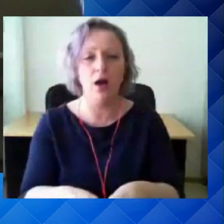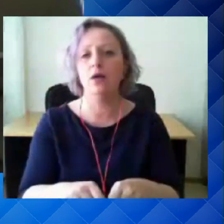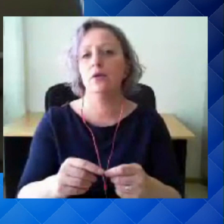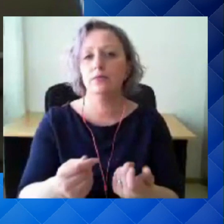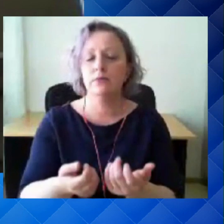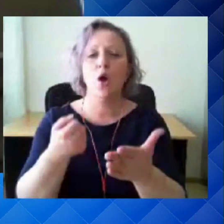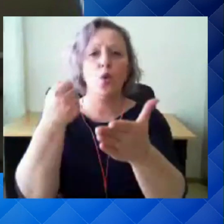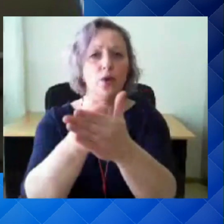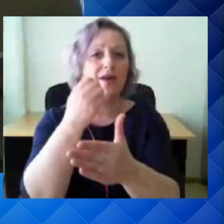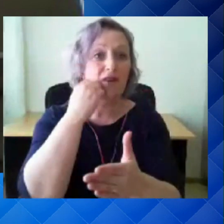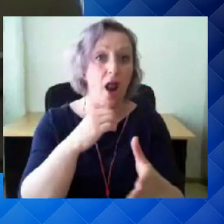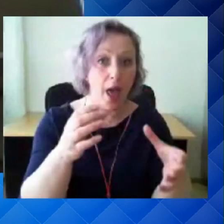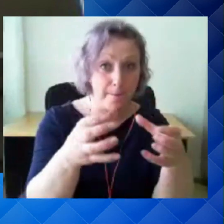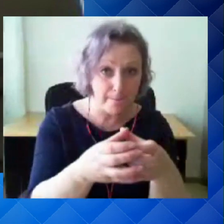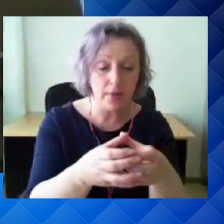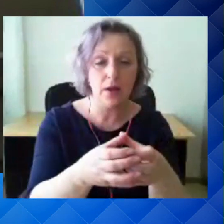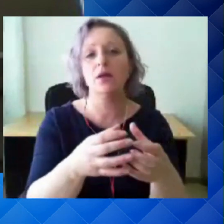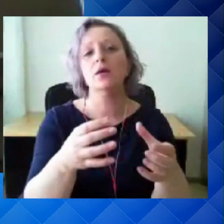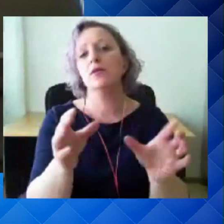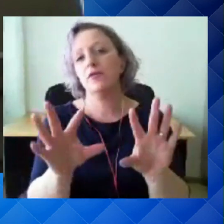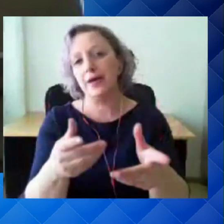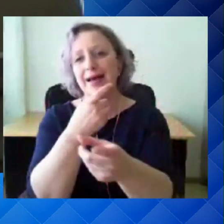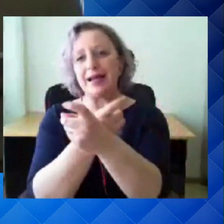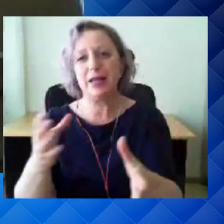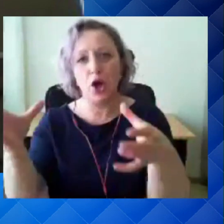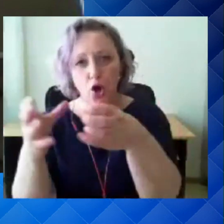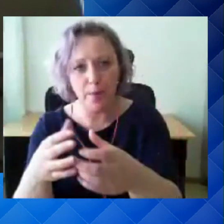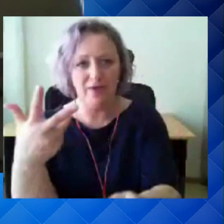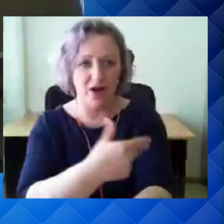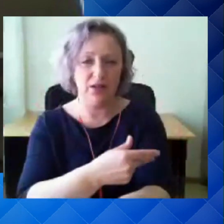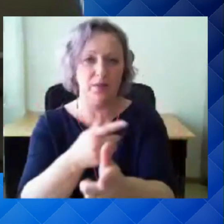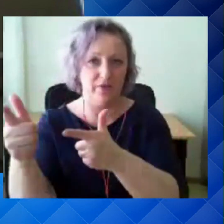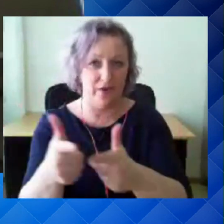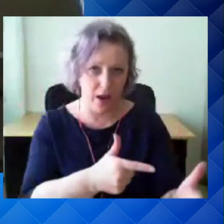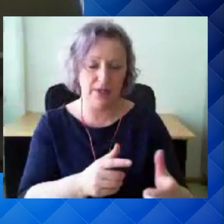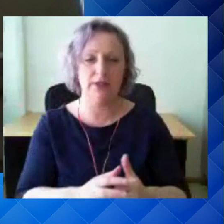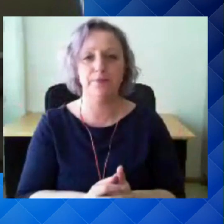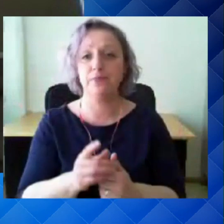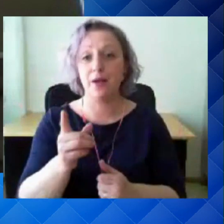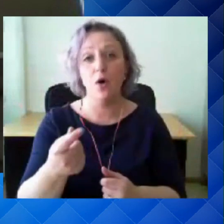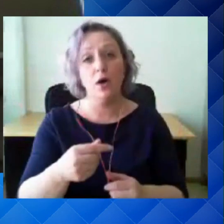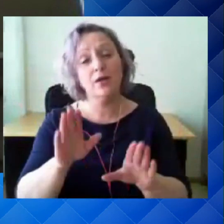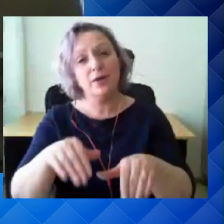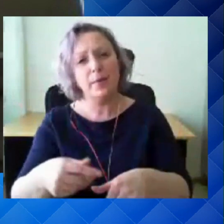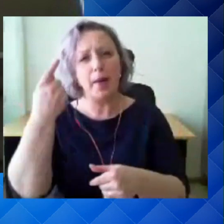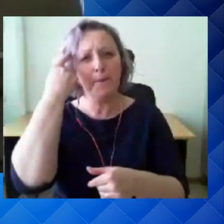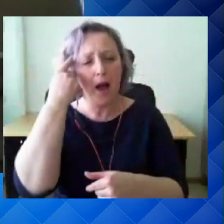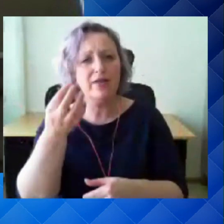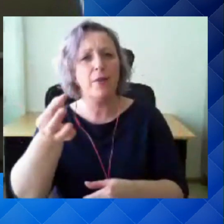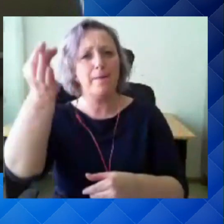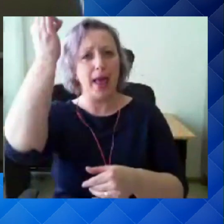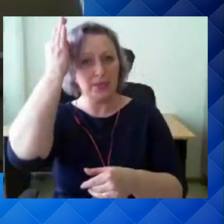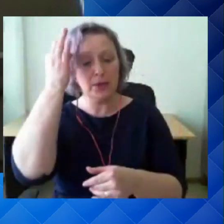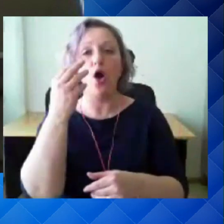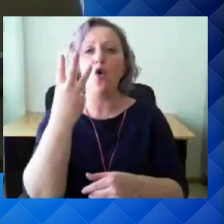immuniseeritud. Nüüd seda silmas pidadest asubki algavasse suves sisenedest siis jätkuvalt meeles pidada neid